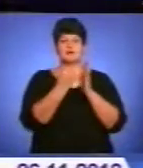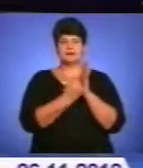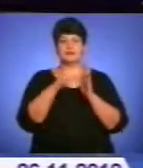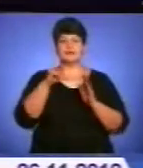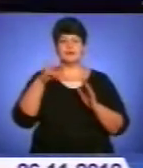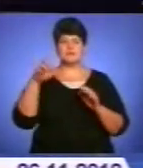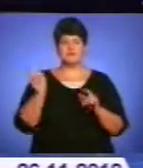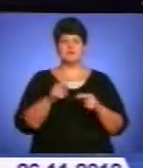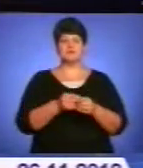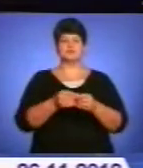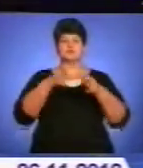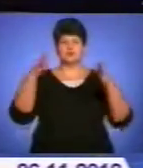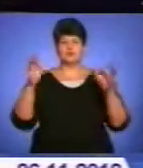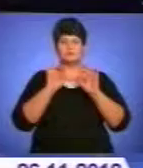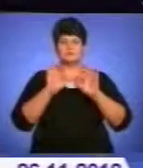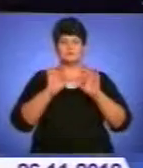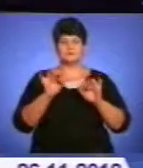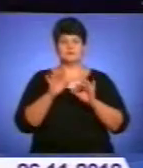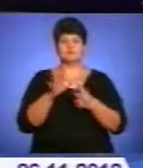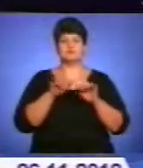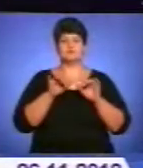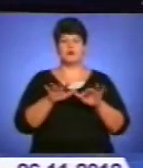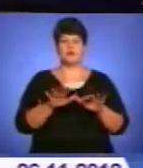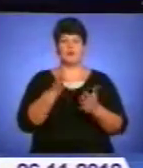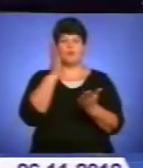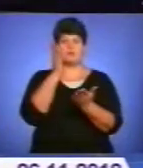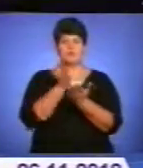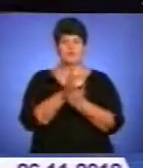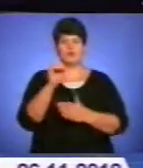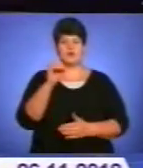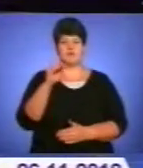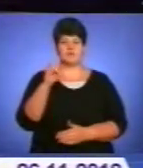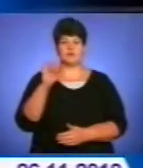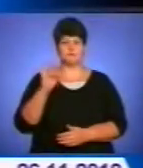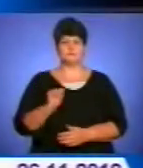висвітлював заходи, приурочені Дню пам'яті жертв Голодоморів у прямому ефірі.